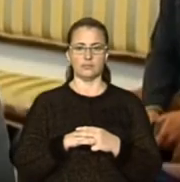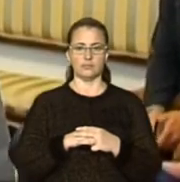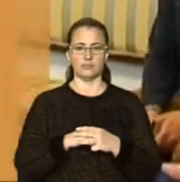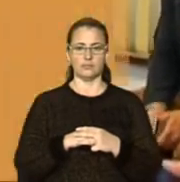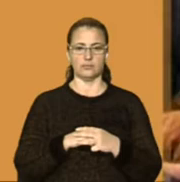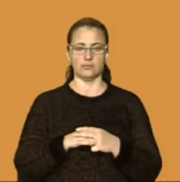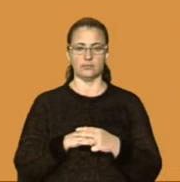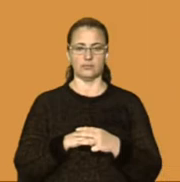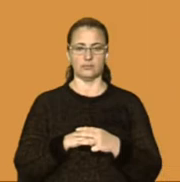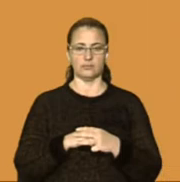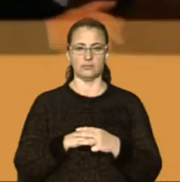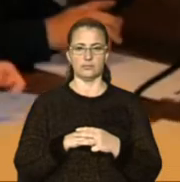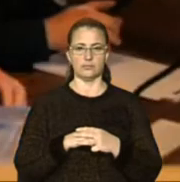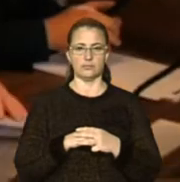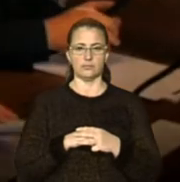сказу.